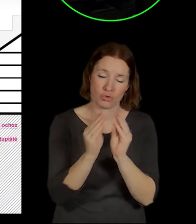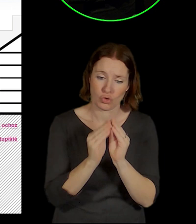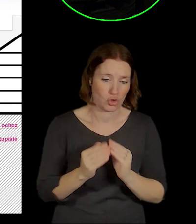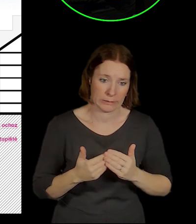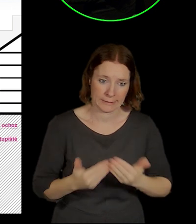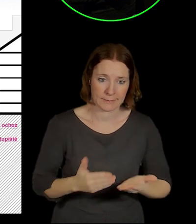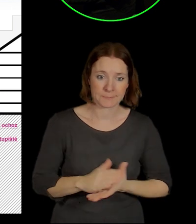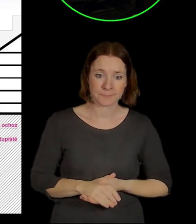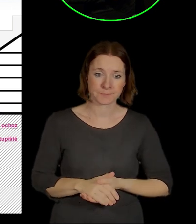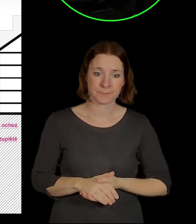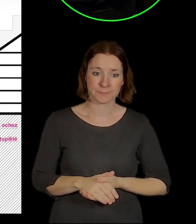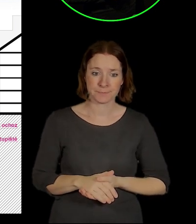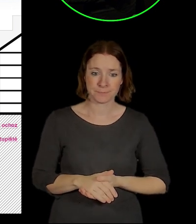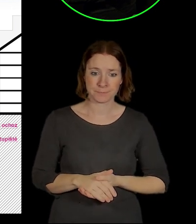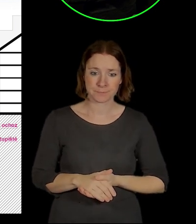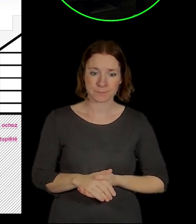propojkách.